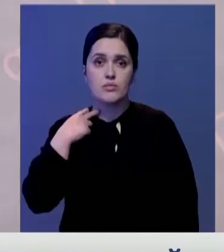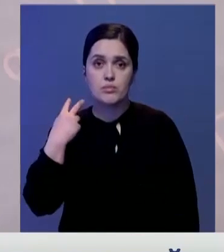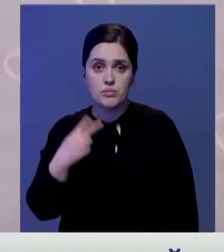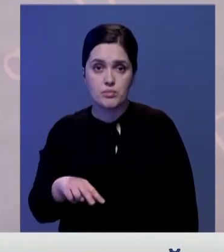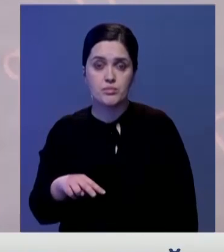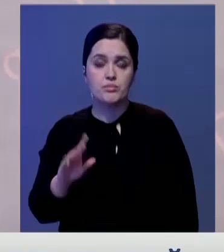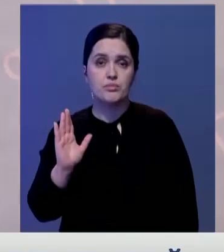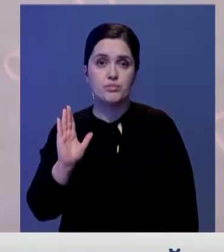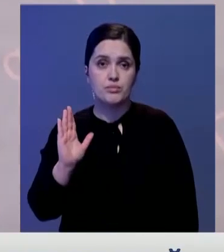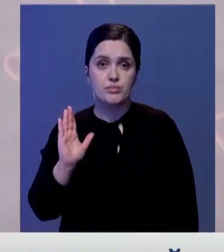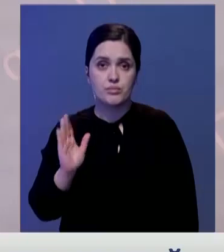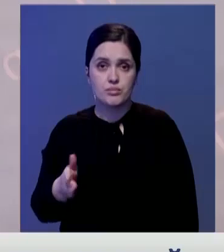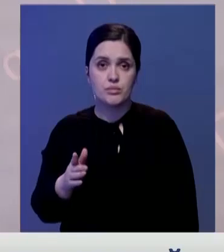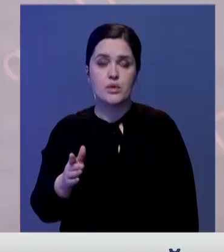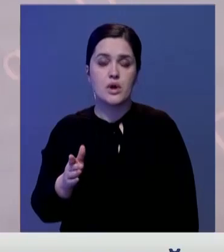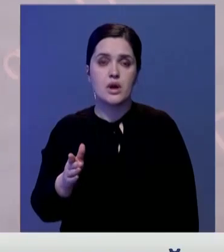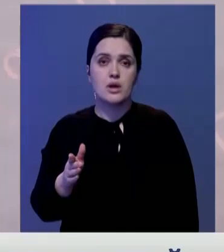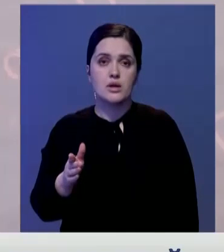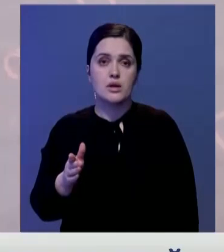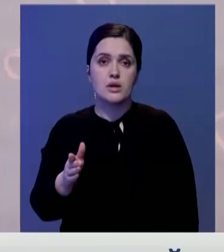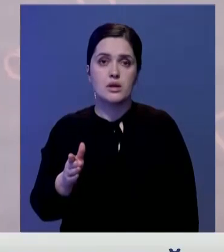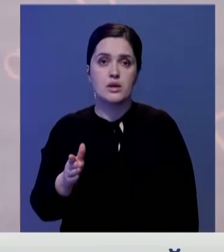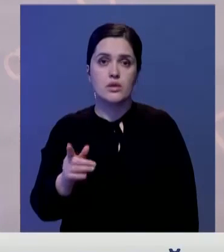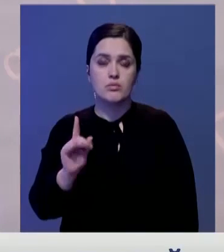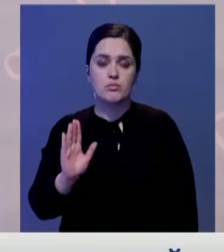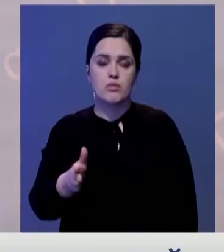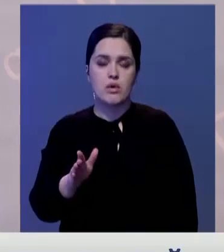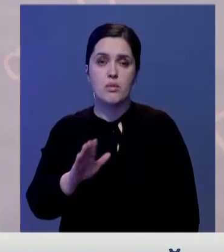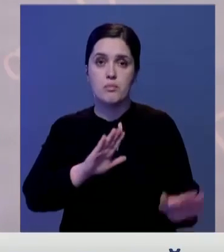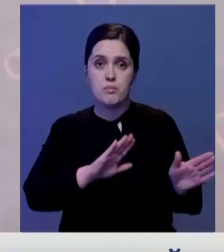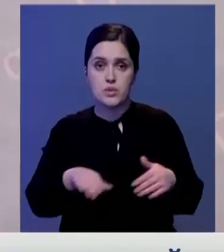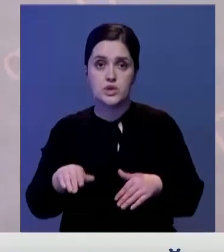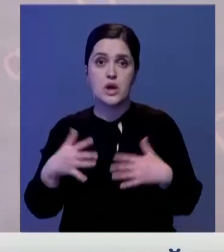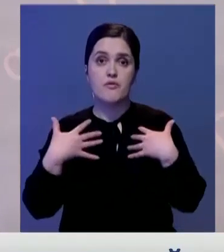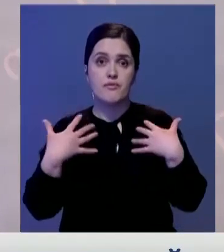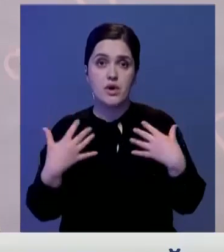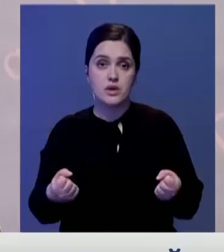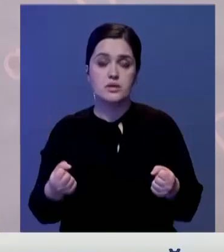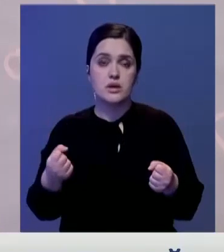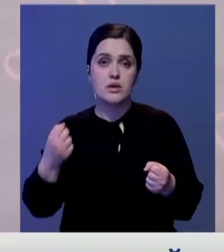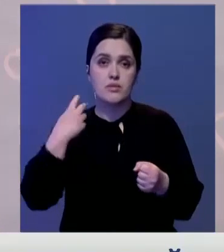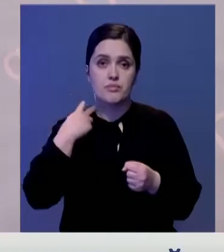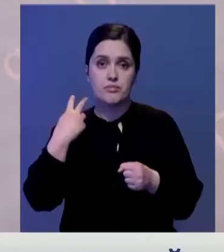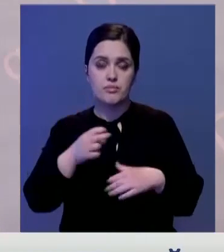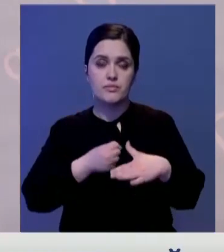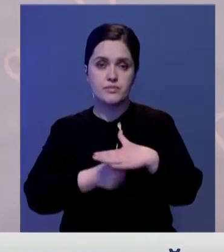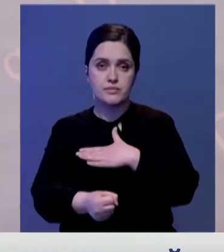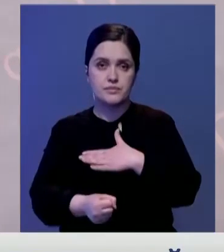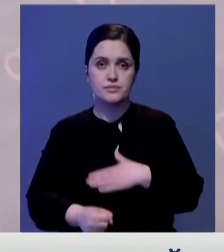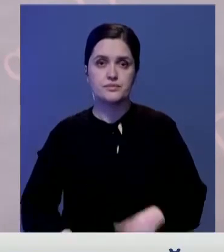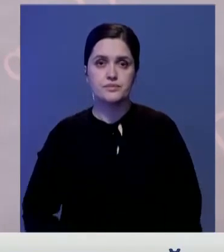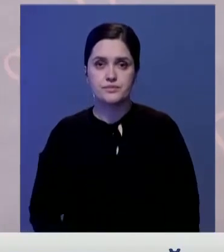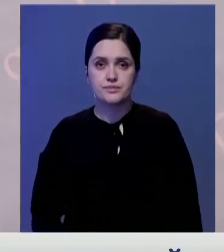одержанием под стражей заочно. И он будет переведен после выздоровления в следственный